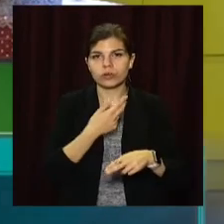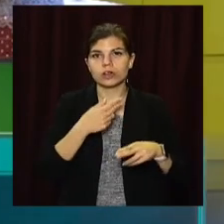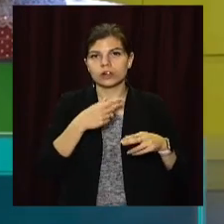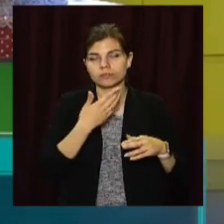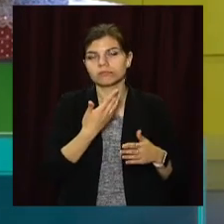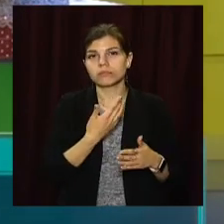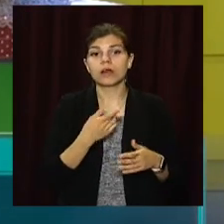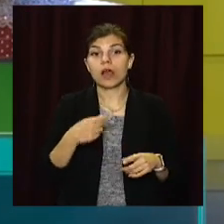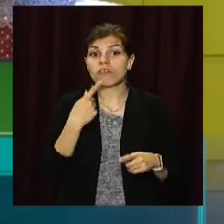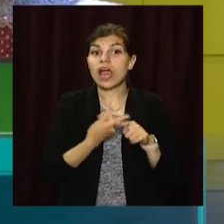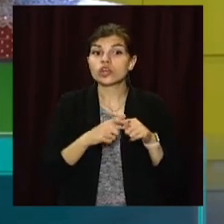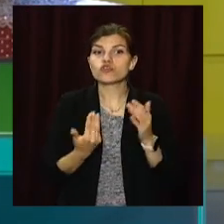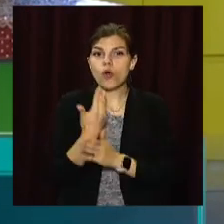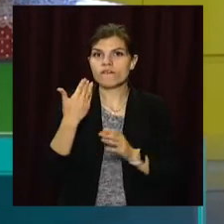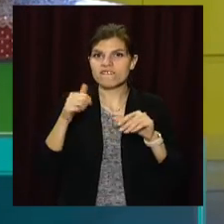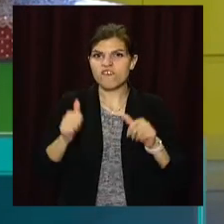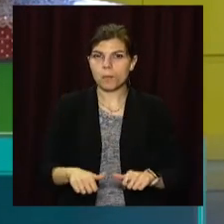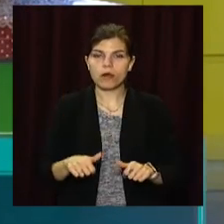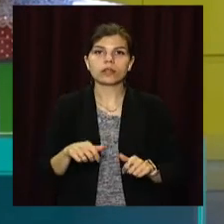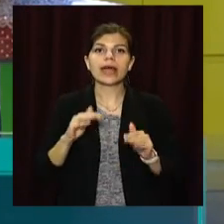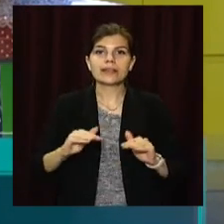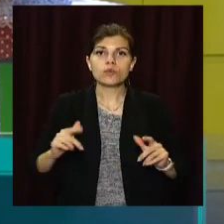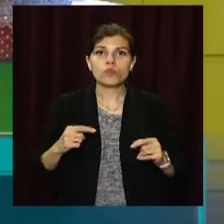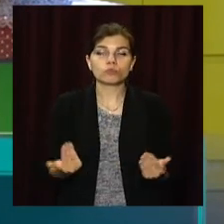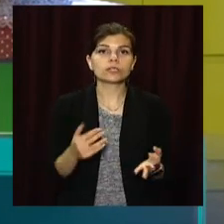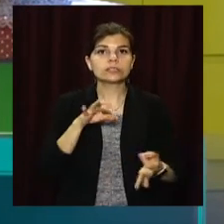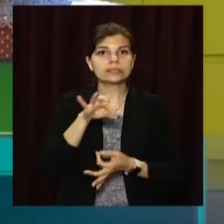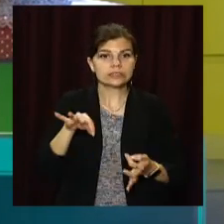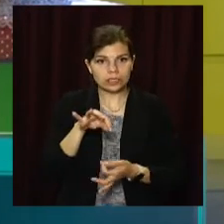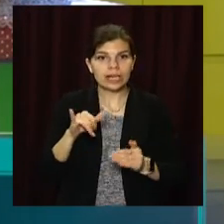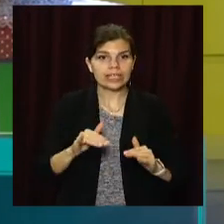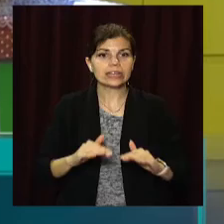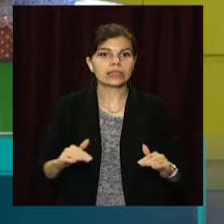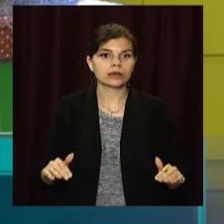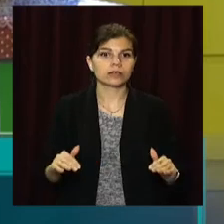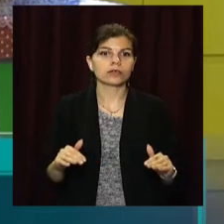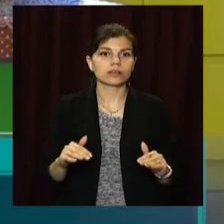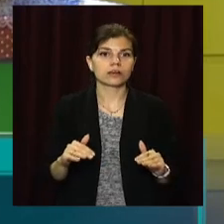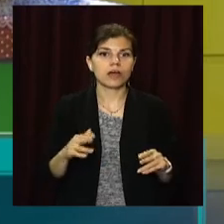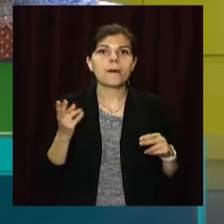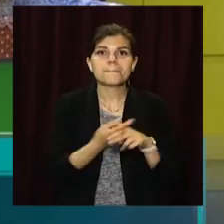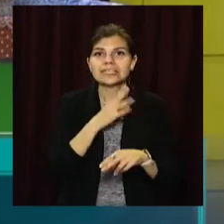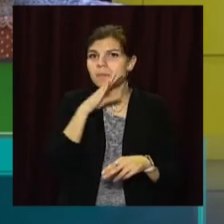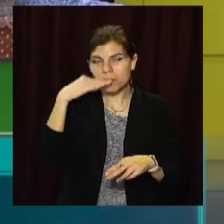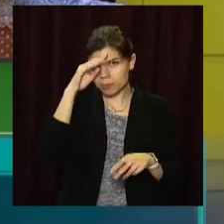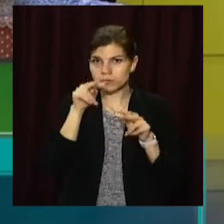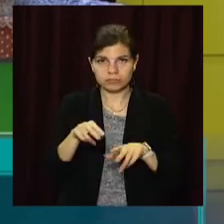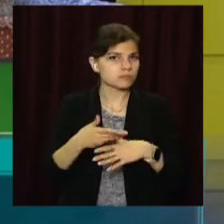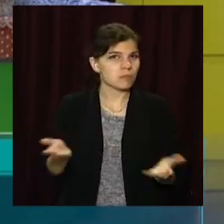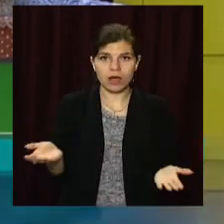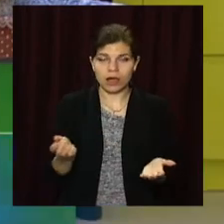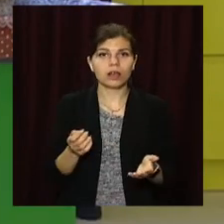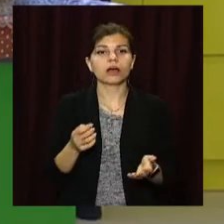формат, де можуть проживати діти сірити та діти без батьківської опіки.